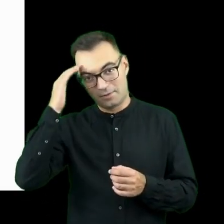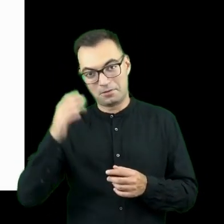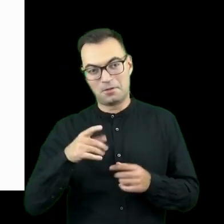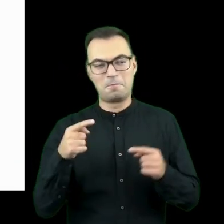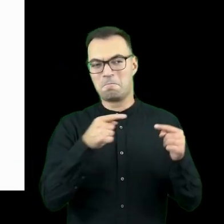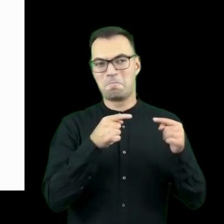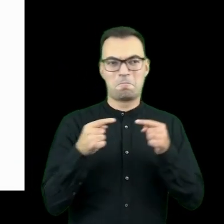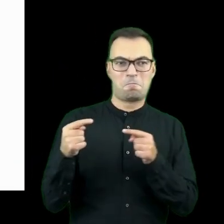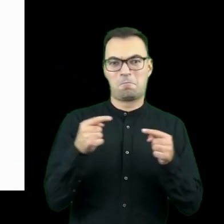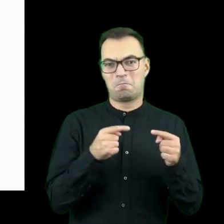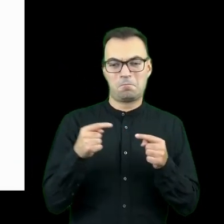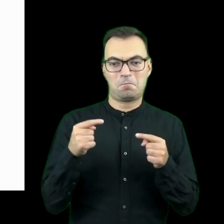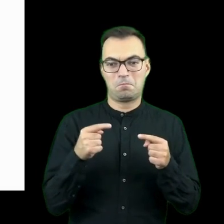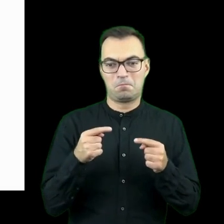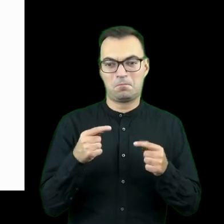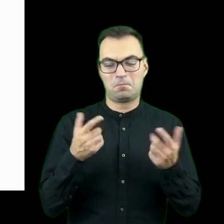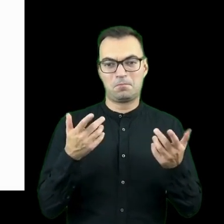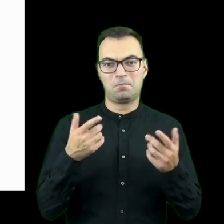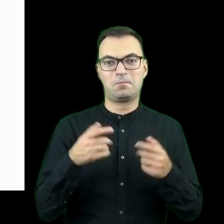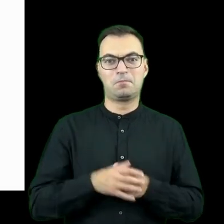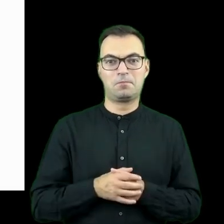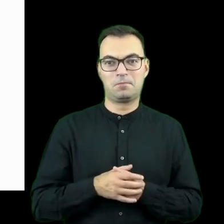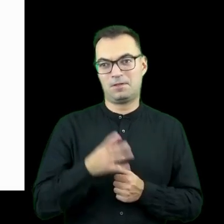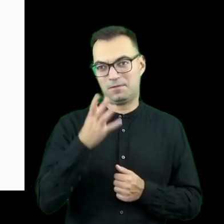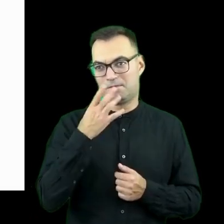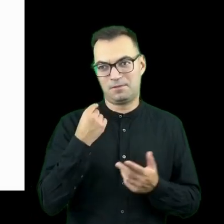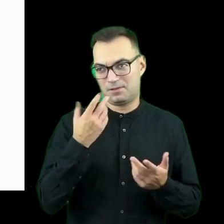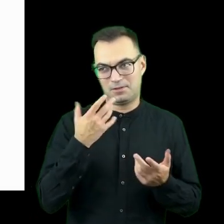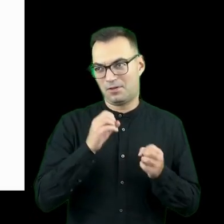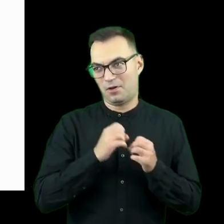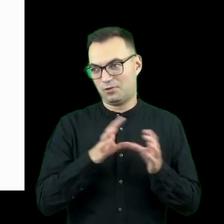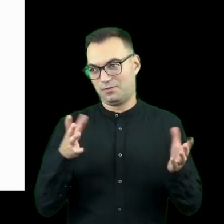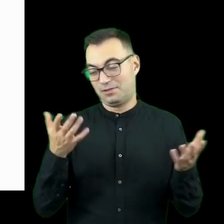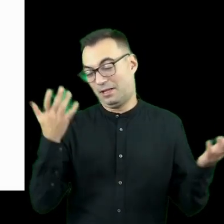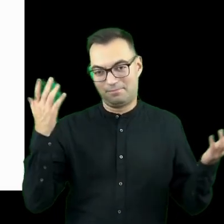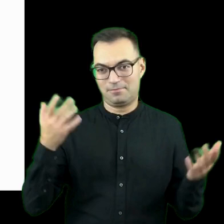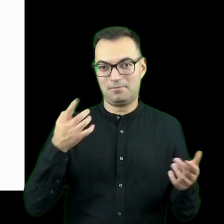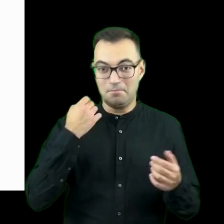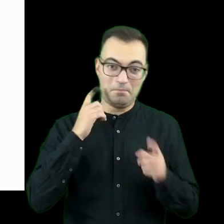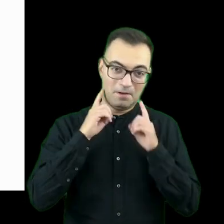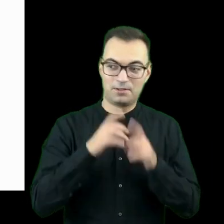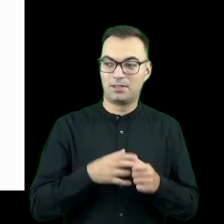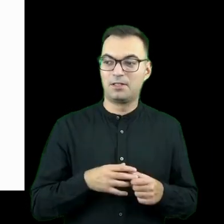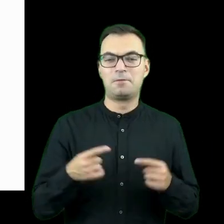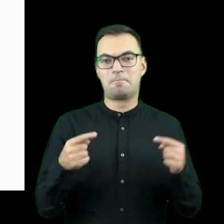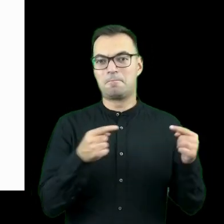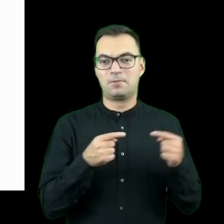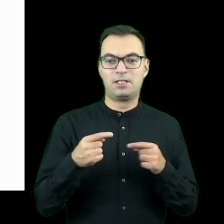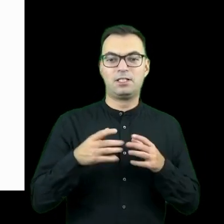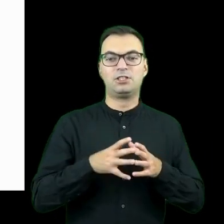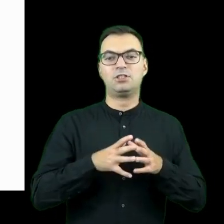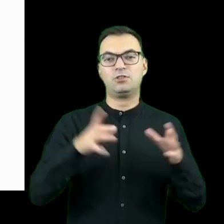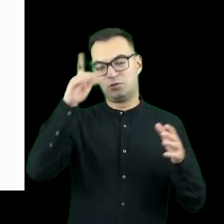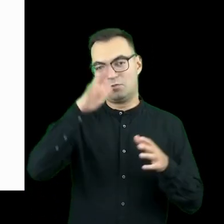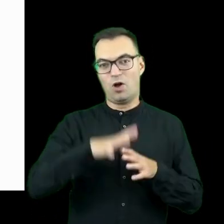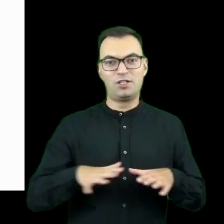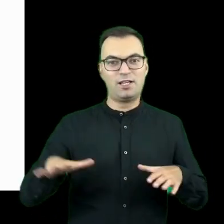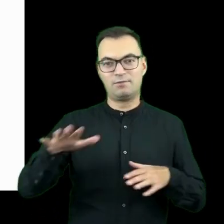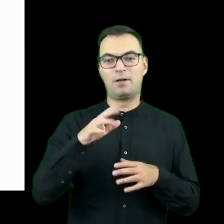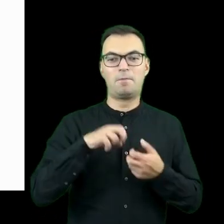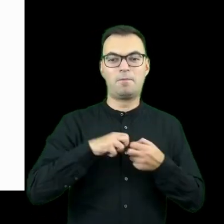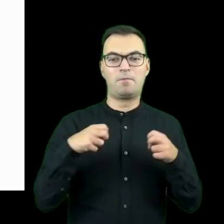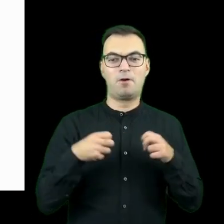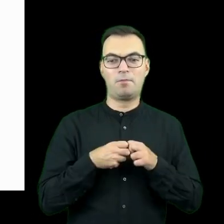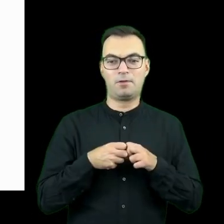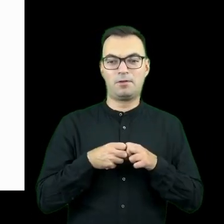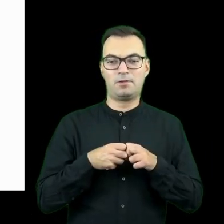doszła do wniosku, który może wydaje się nieco oczywisty, ale jest po prostu bardzo prawdziwy. szerokie społeczeństwo ma duży problem